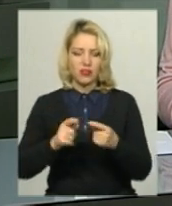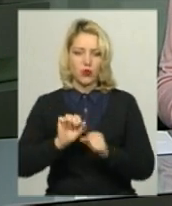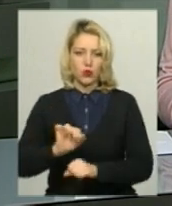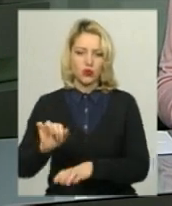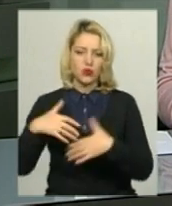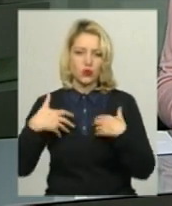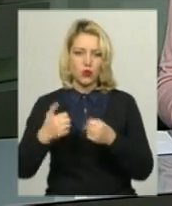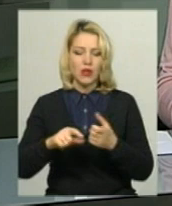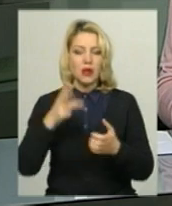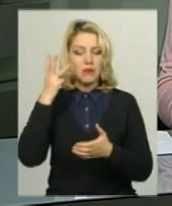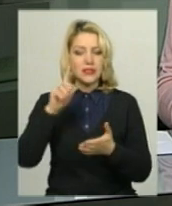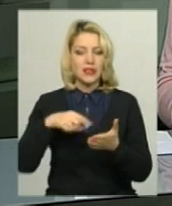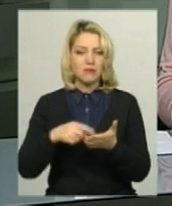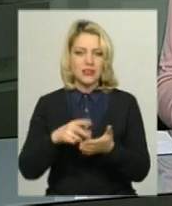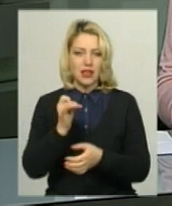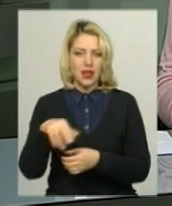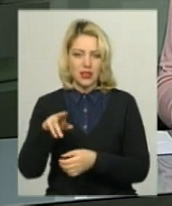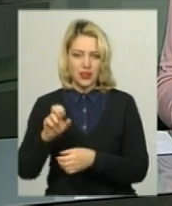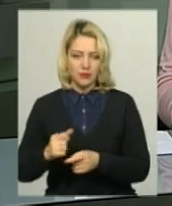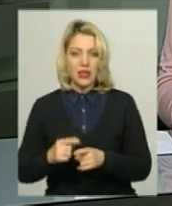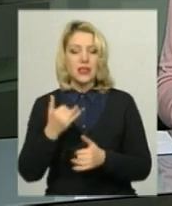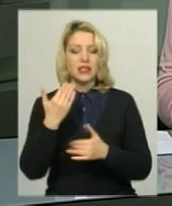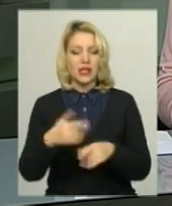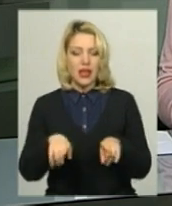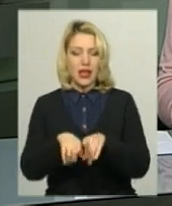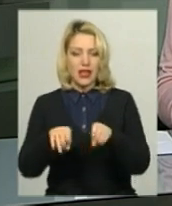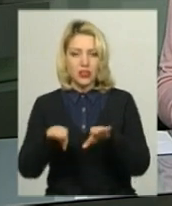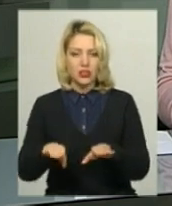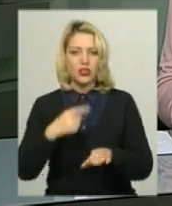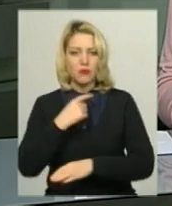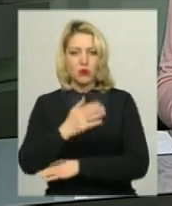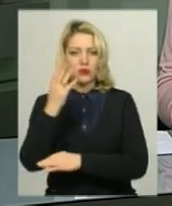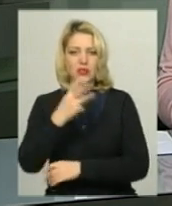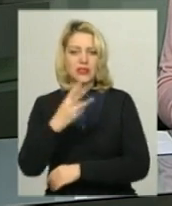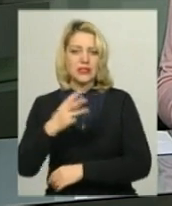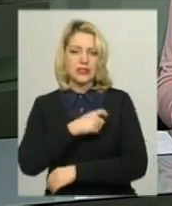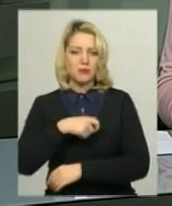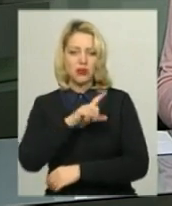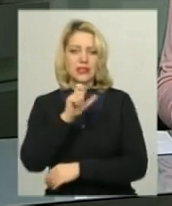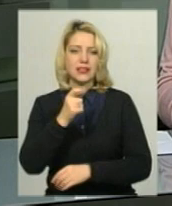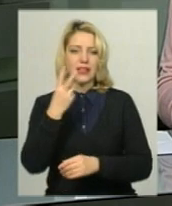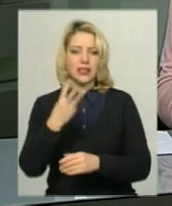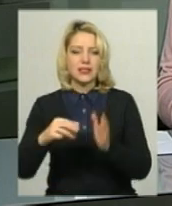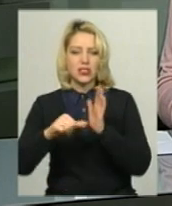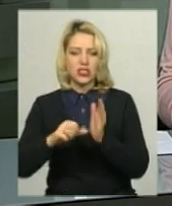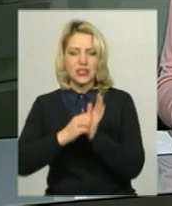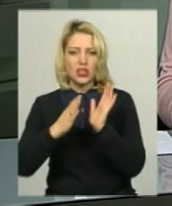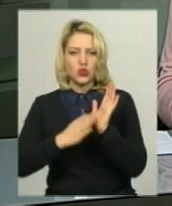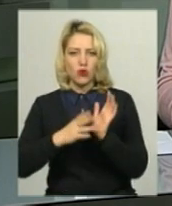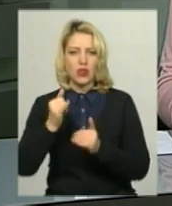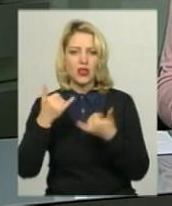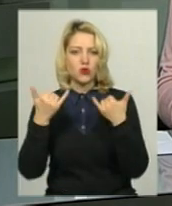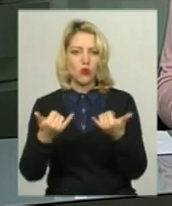здоров'я Хмельницької міської ради Борис Ткач. За таке рішення проголосувало 33 депутати із 36 зареєстрованих на